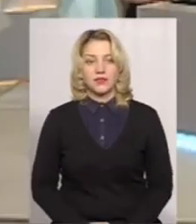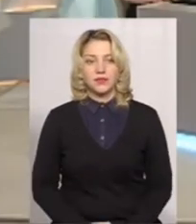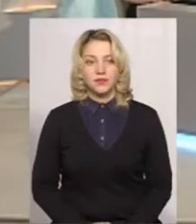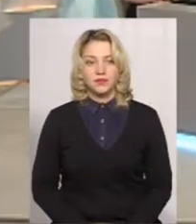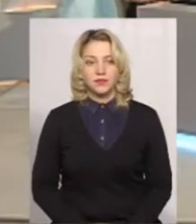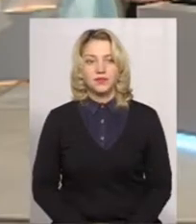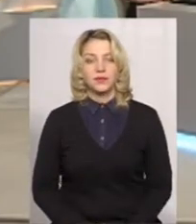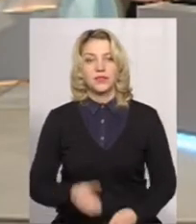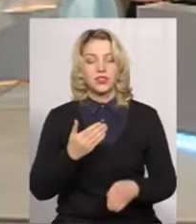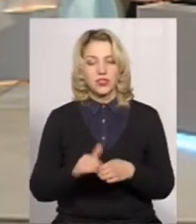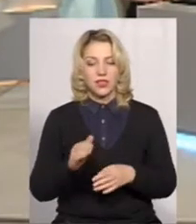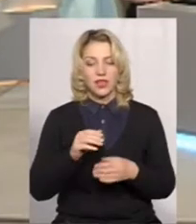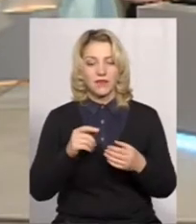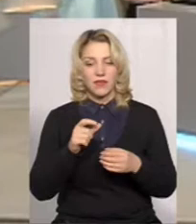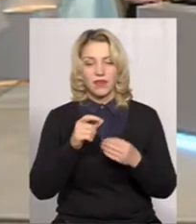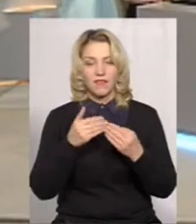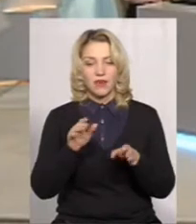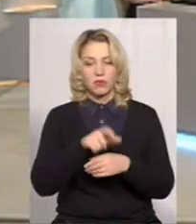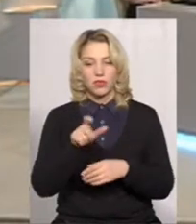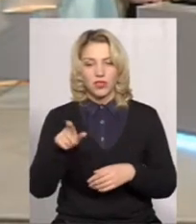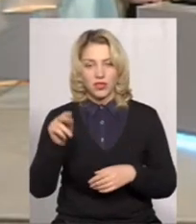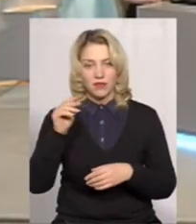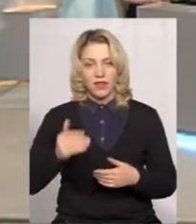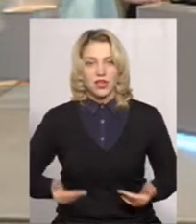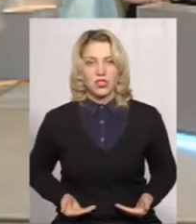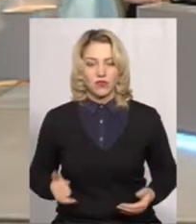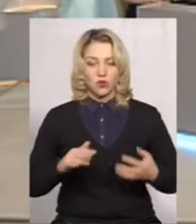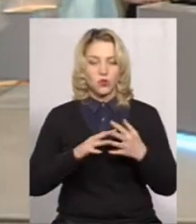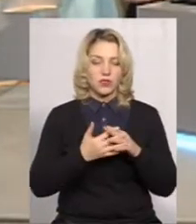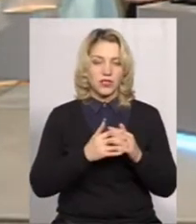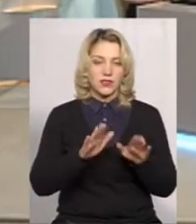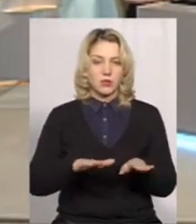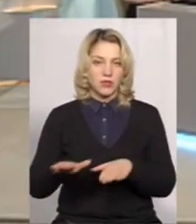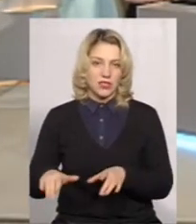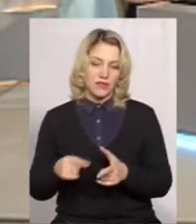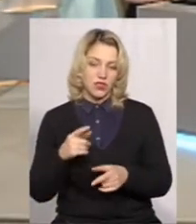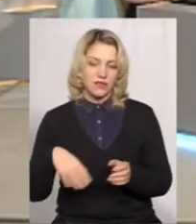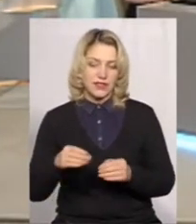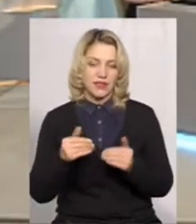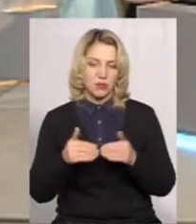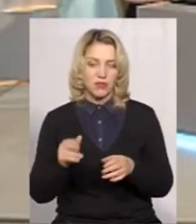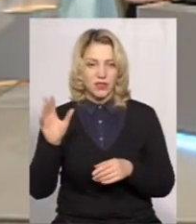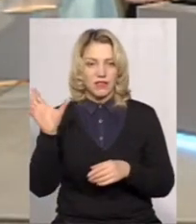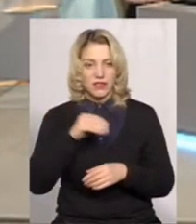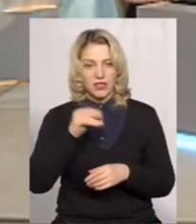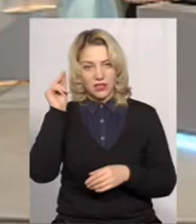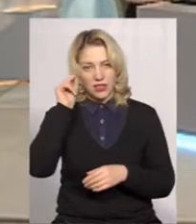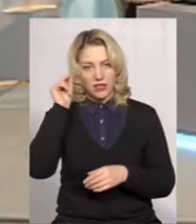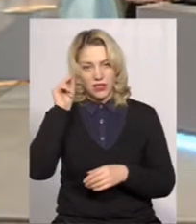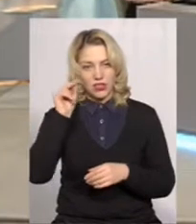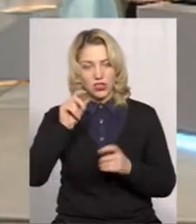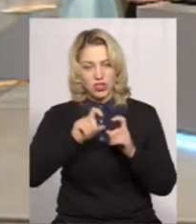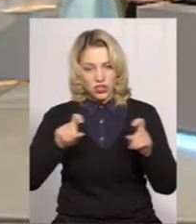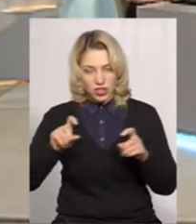Частина випускників мешкає у сільській місцевості. Чи всі випускники сільських навчальних закладів